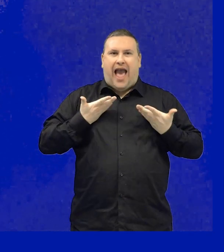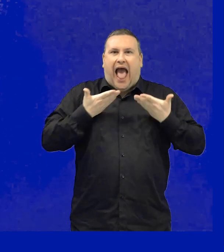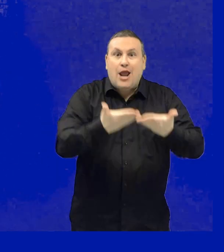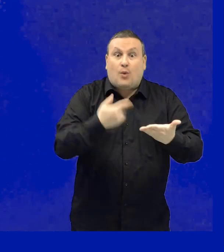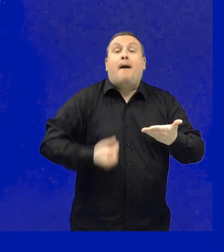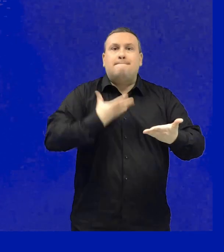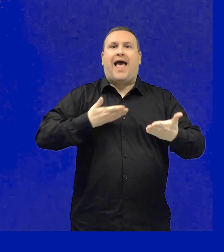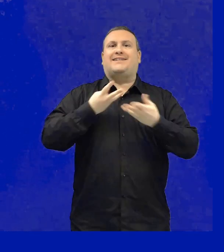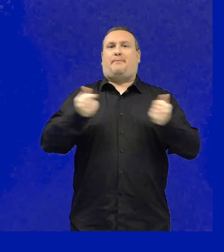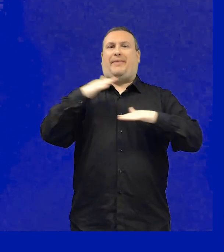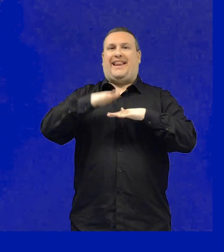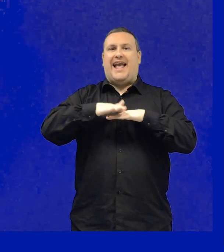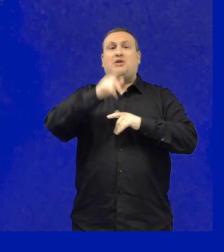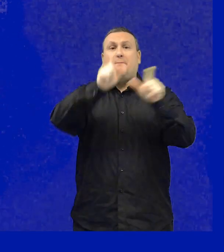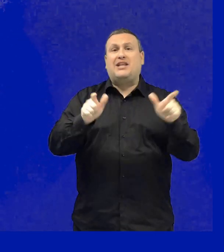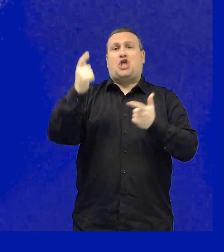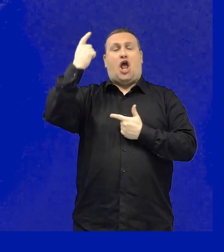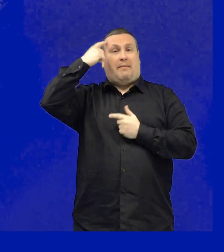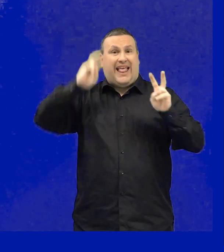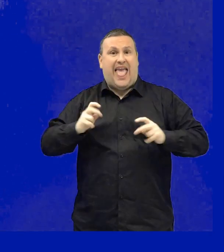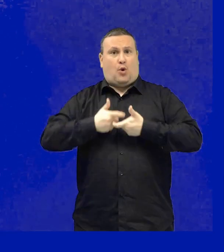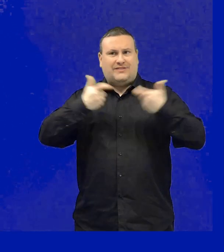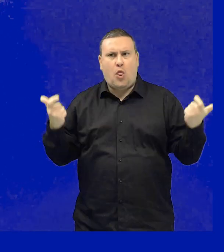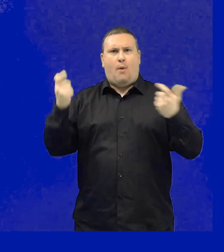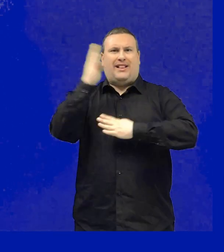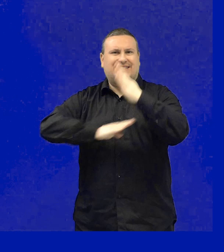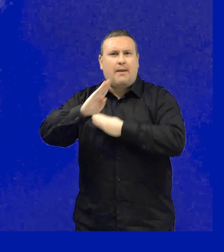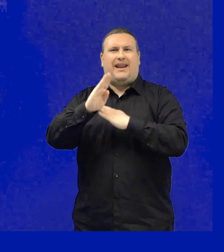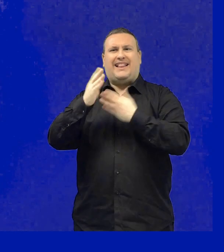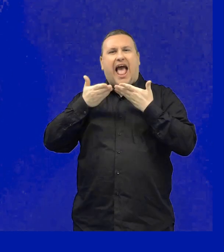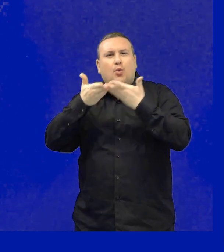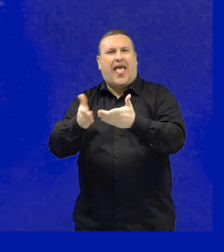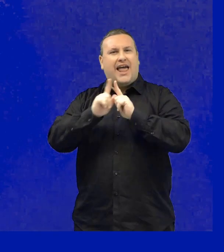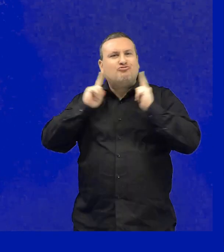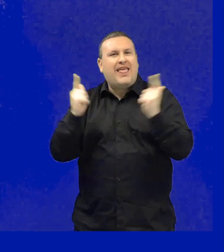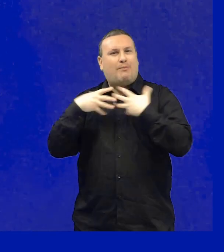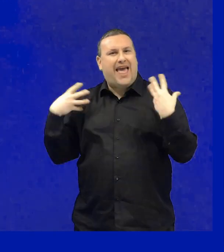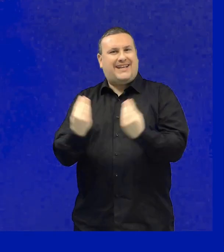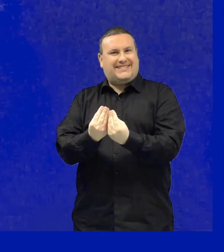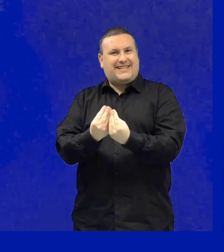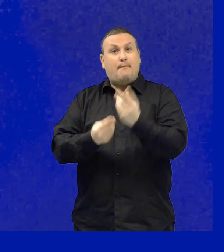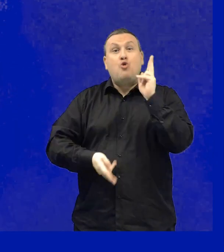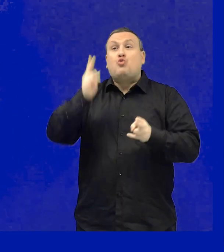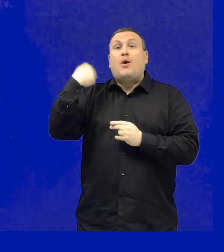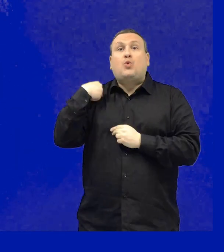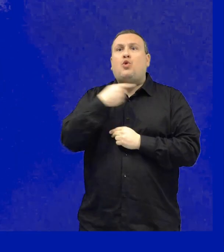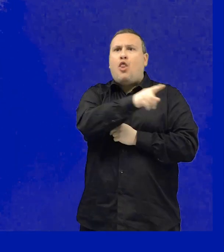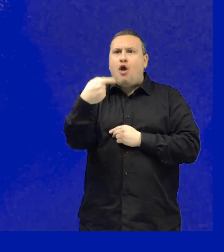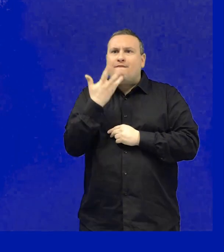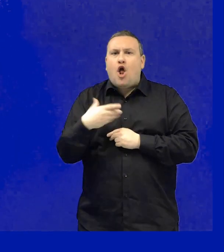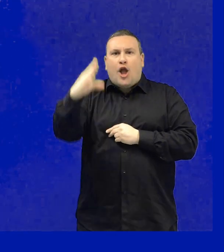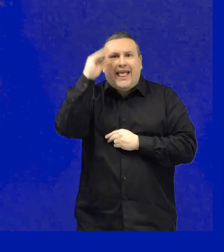persone con disturbi del neurosviluppo o con disabilità di aiutarle, di celebrare con loro e soprattutto